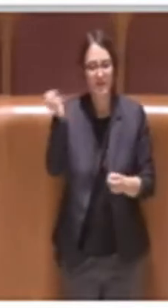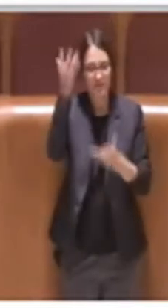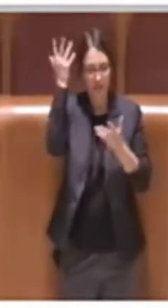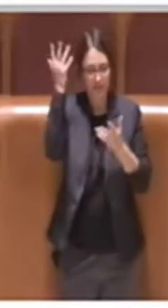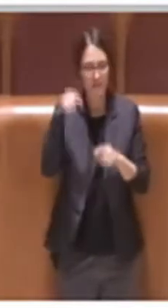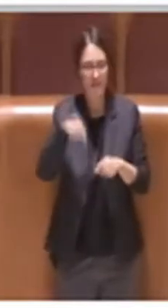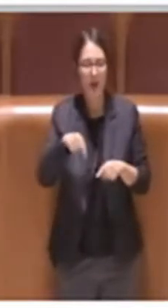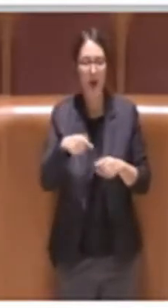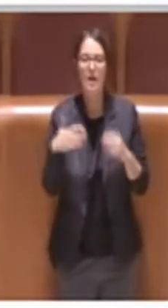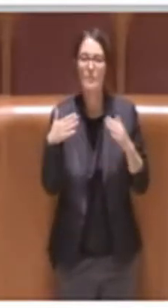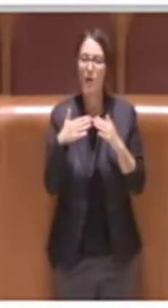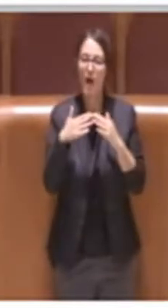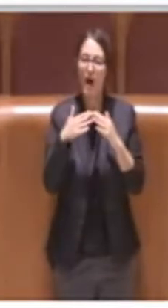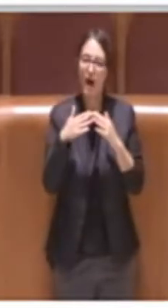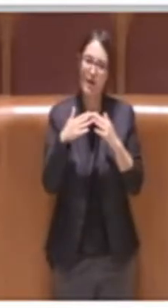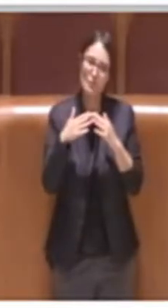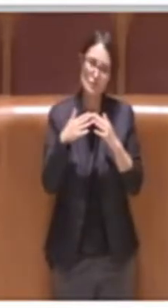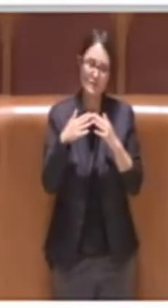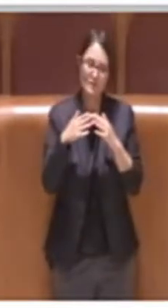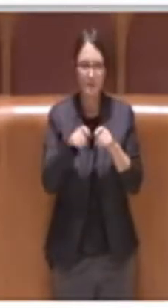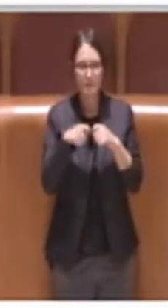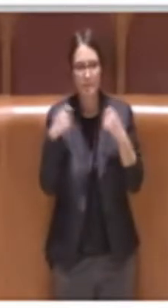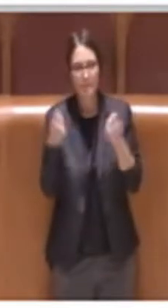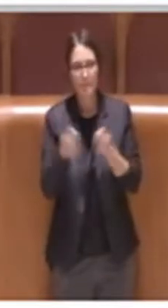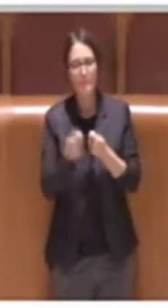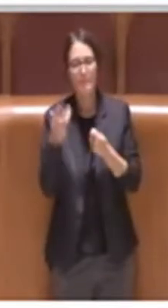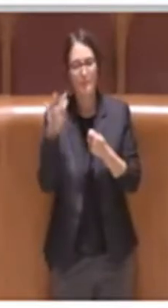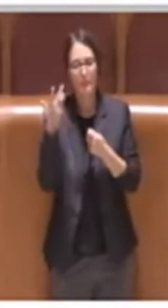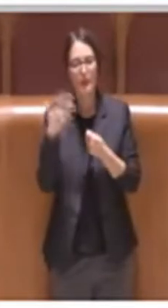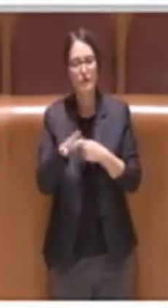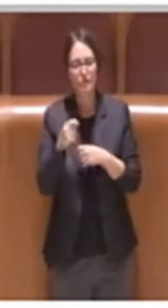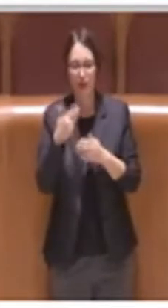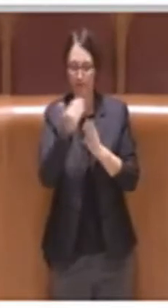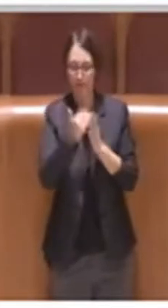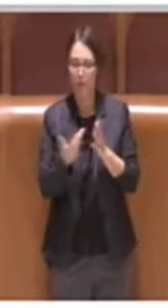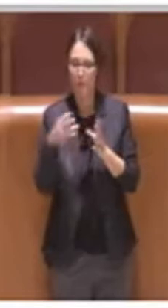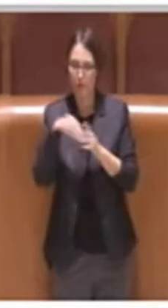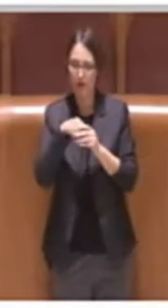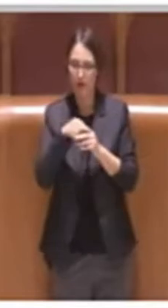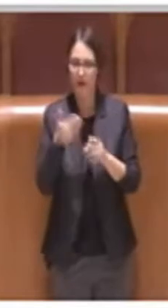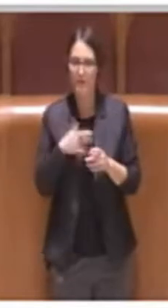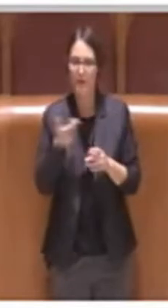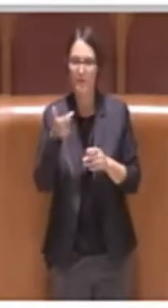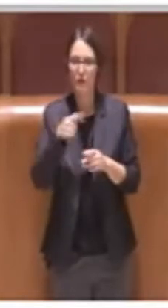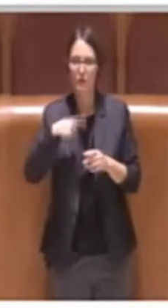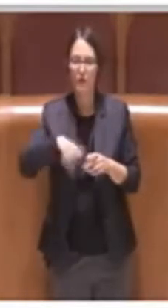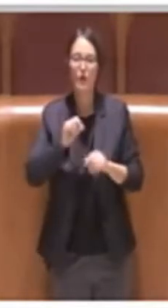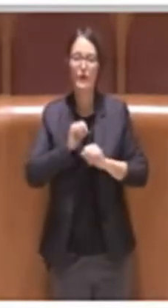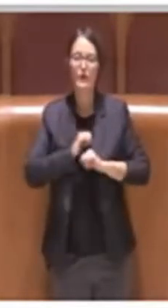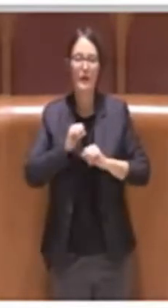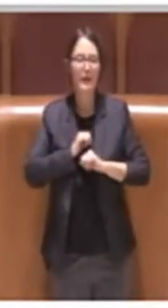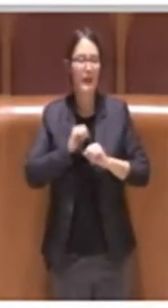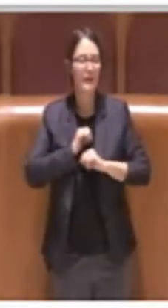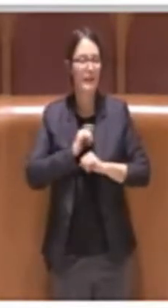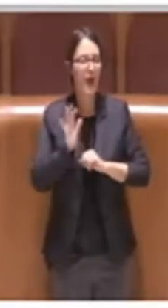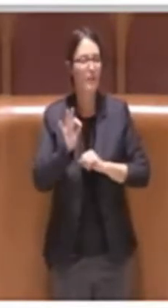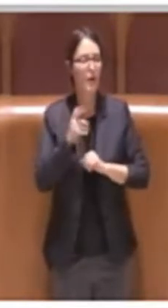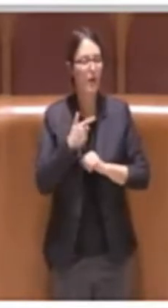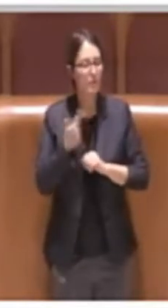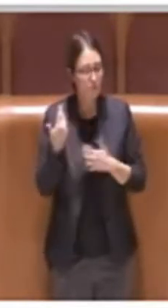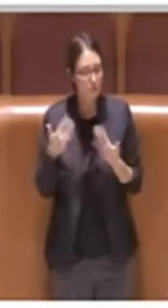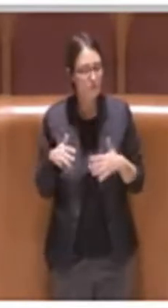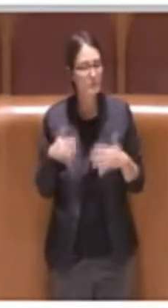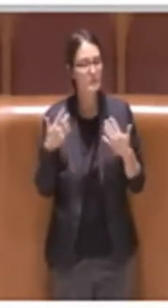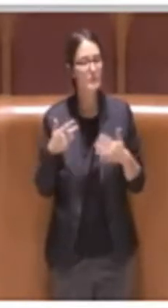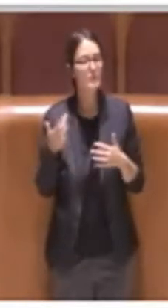che noi abbiamo deciso di dare all'interno di quel programma proprio perché crediamo che sia opportuno puntare in una società